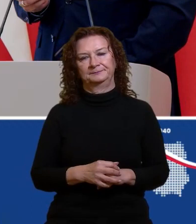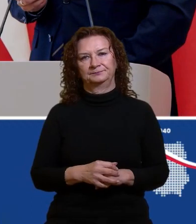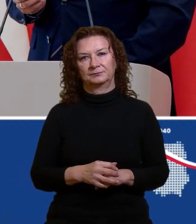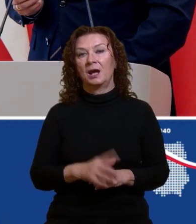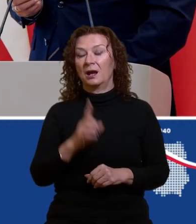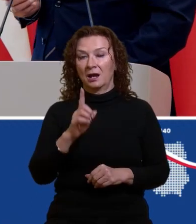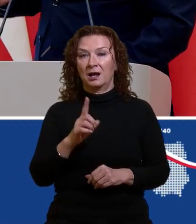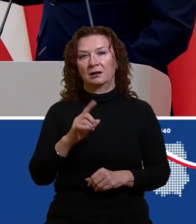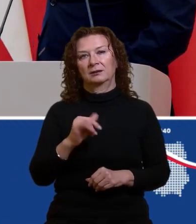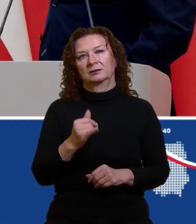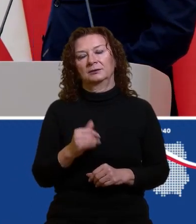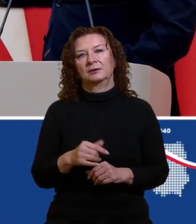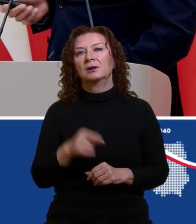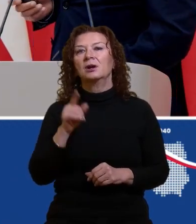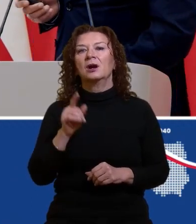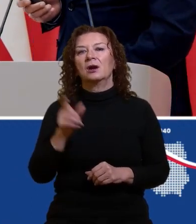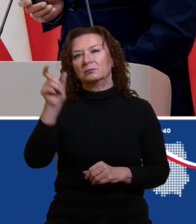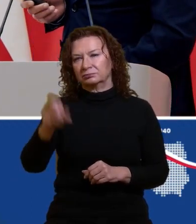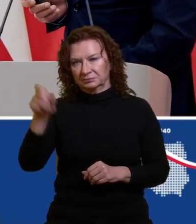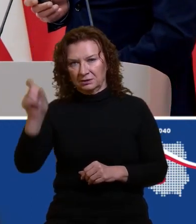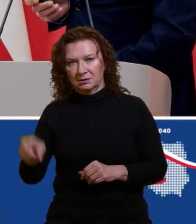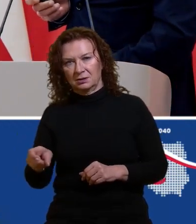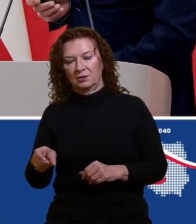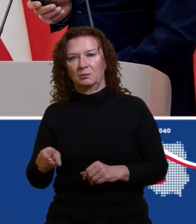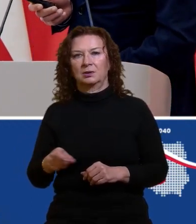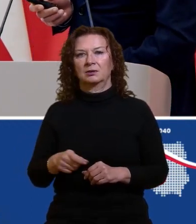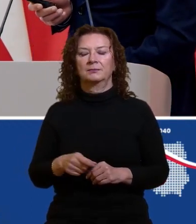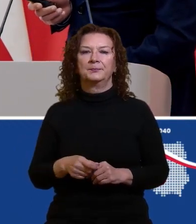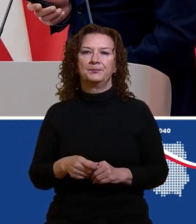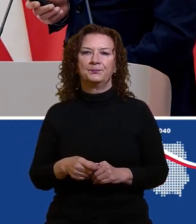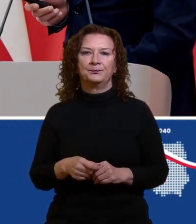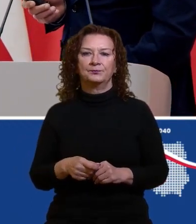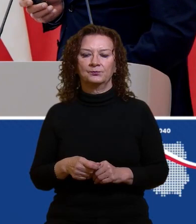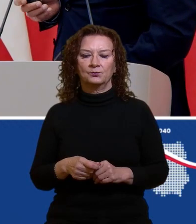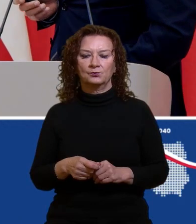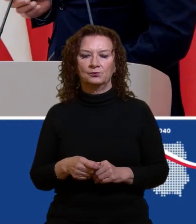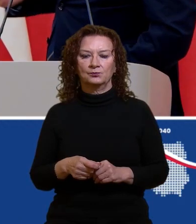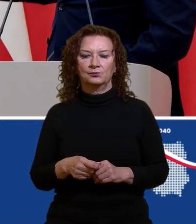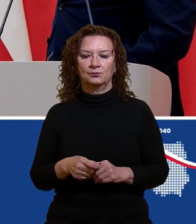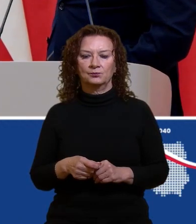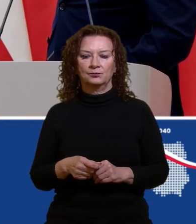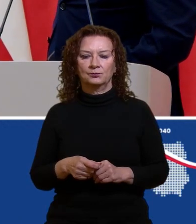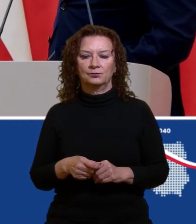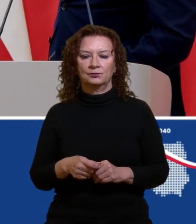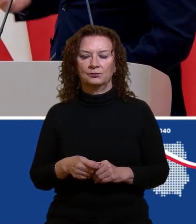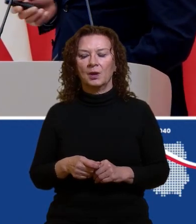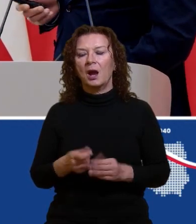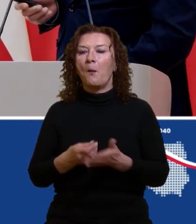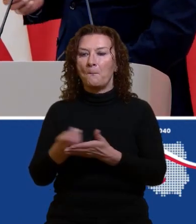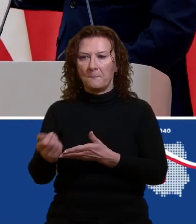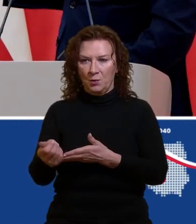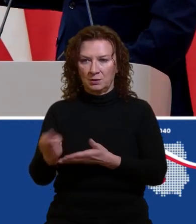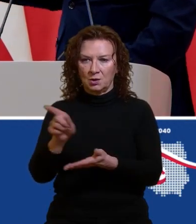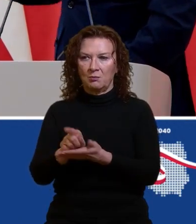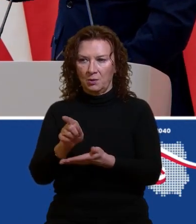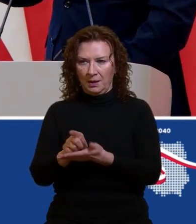punktu widzenia budżetu, ci podatnicy, którzy są podatnikami, którzy mają